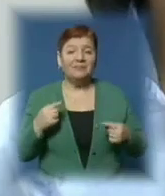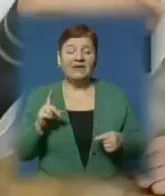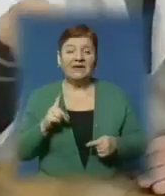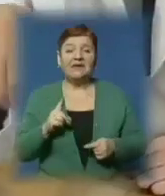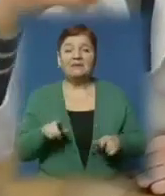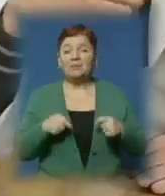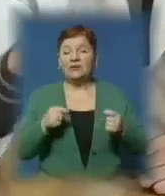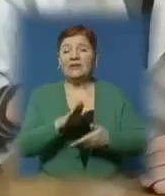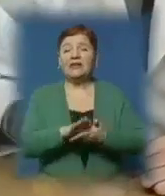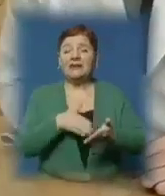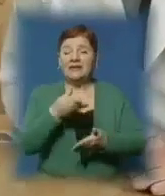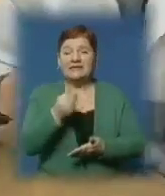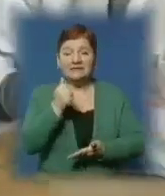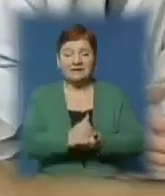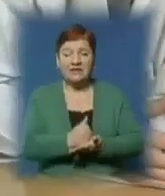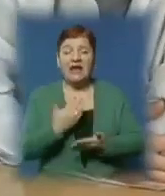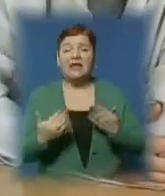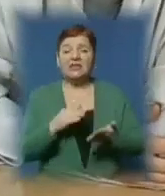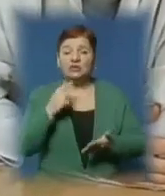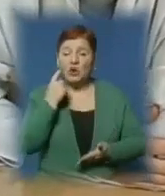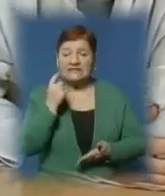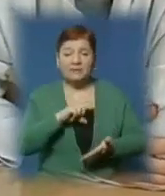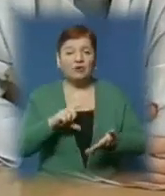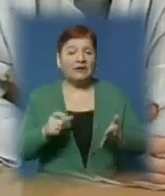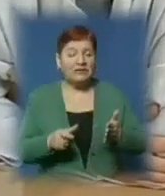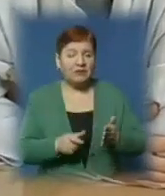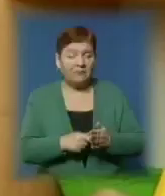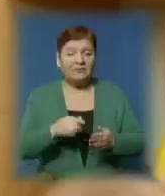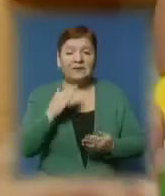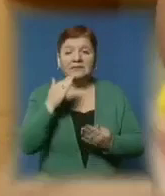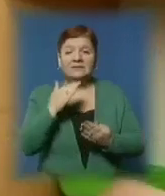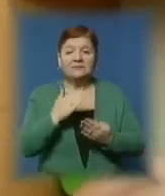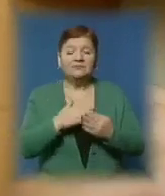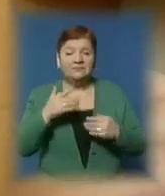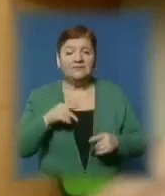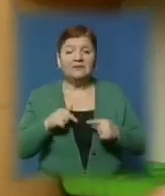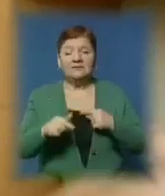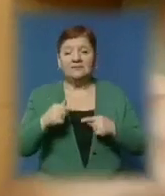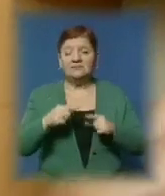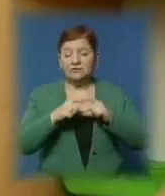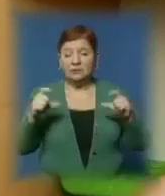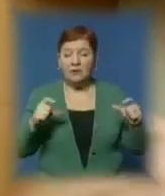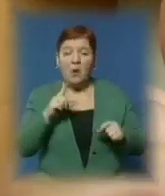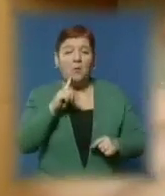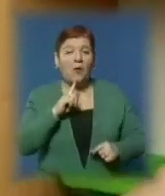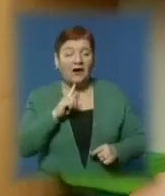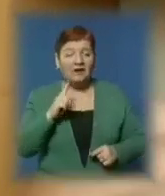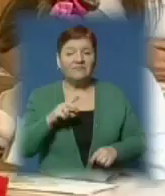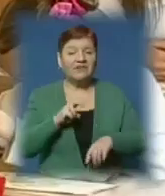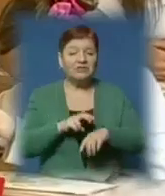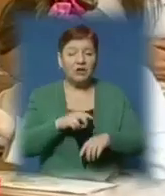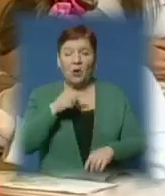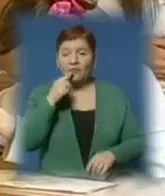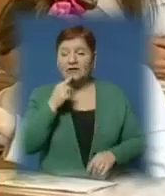затвердження. Якщо стоматологічний кабінет матиме попит, долучать до програми й інші навчальні заклади Ужгорода. Поки що ж лікарі-інтерни